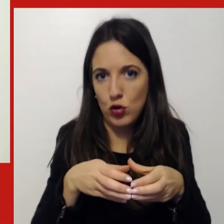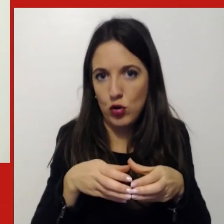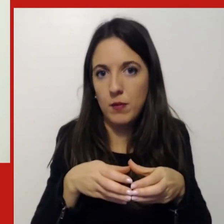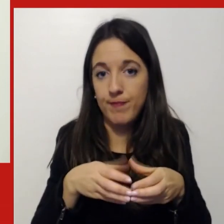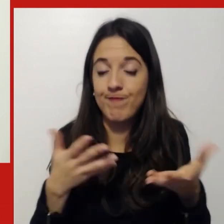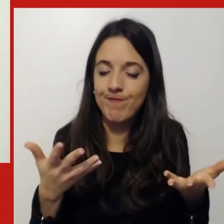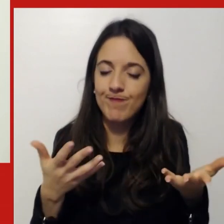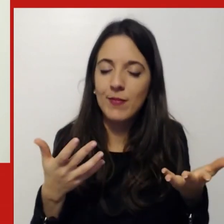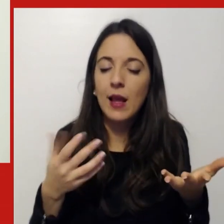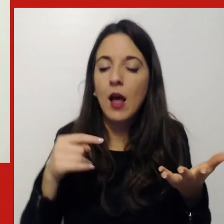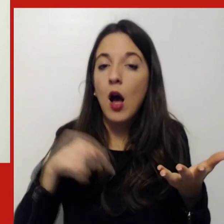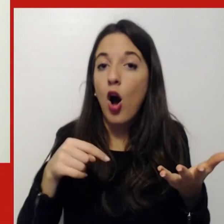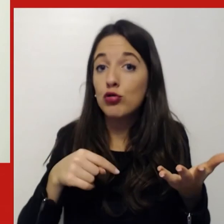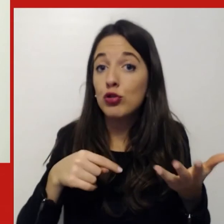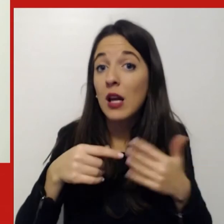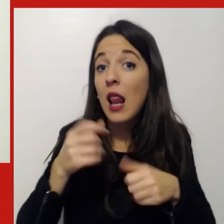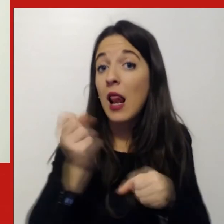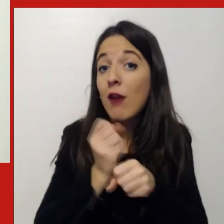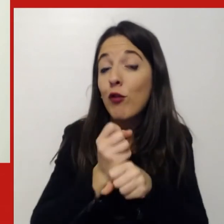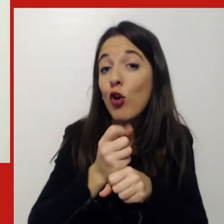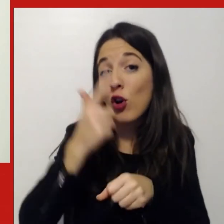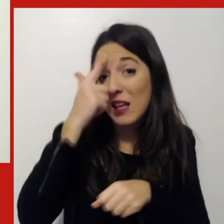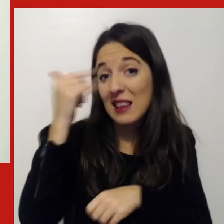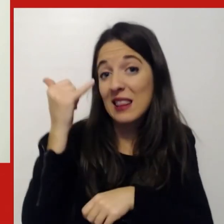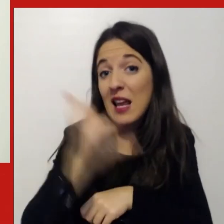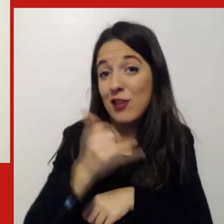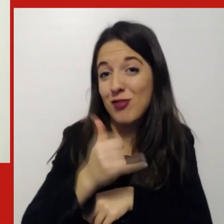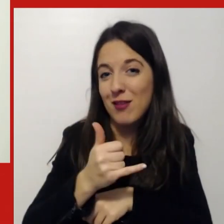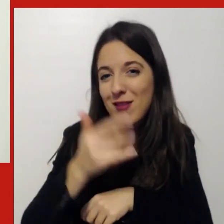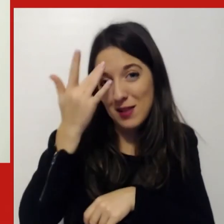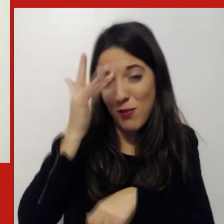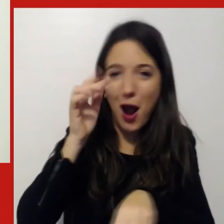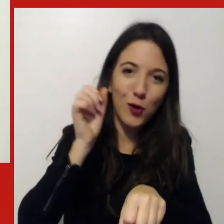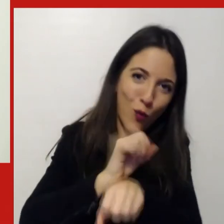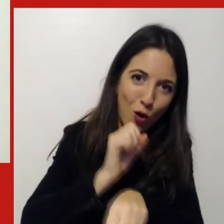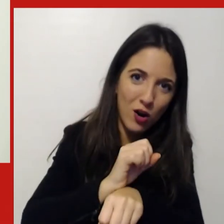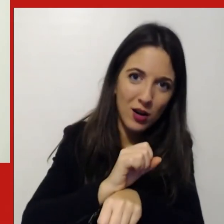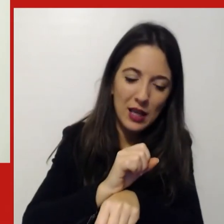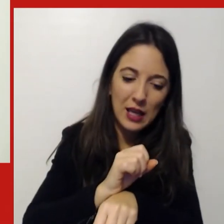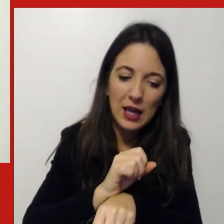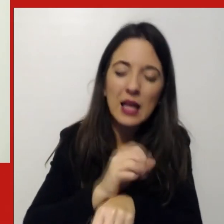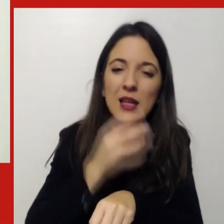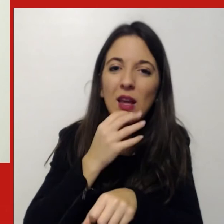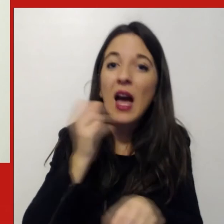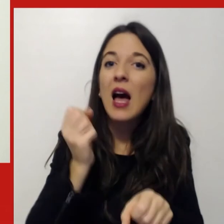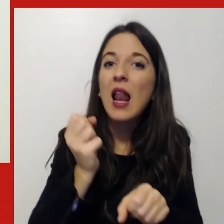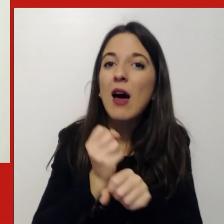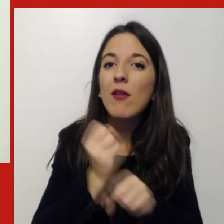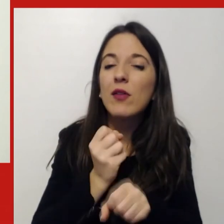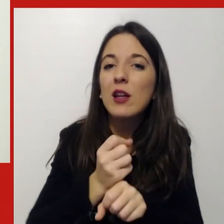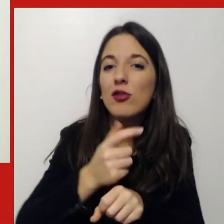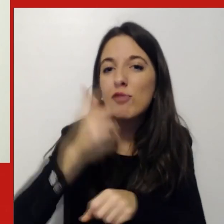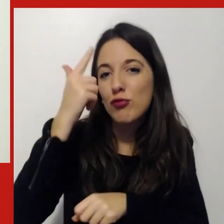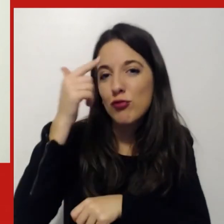intelligente deve essere innanzitutto quello che torniamo a rifare in ufficio quindi trovare dei nuovi